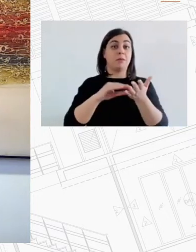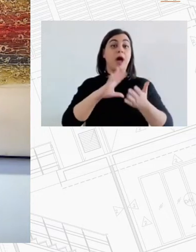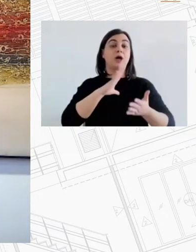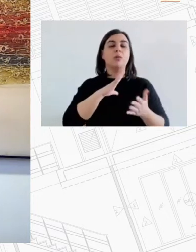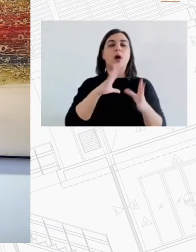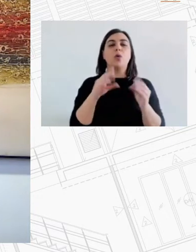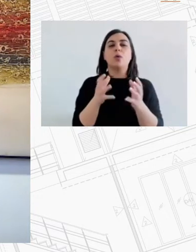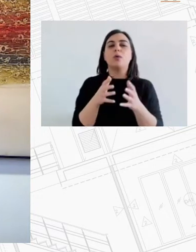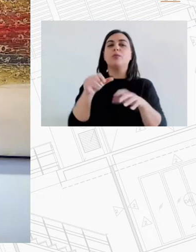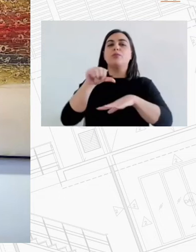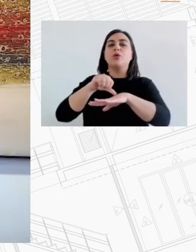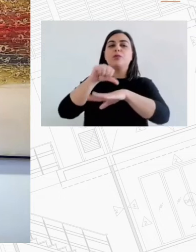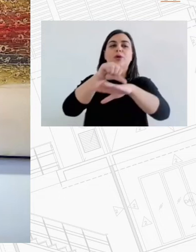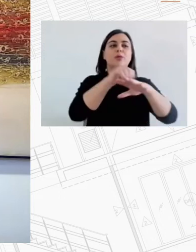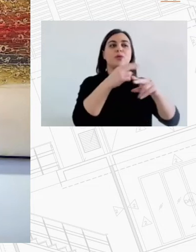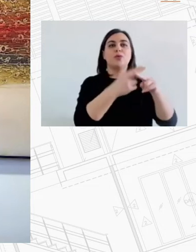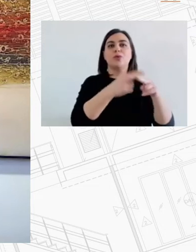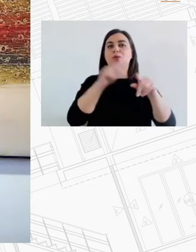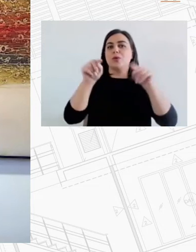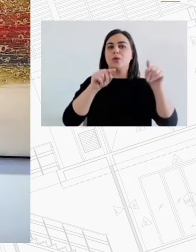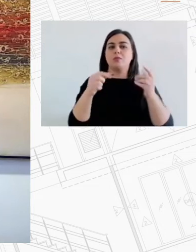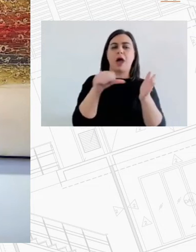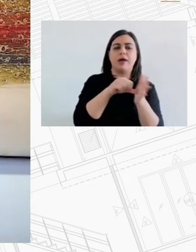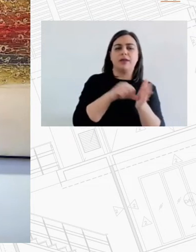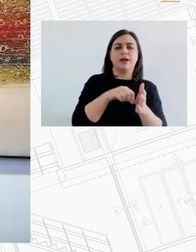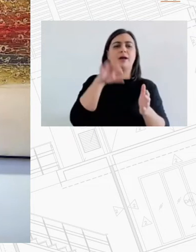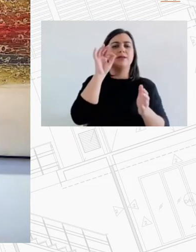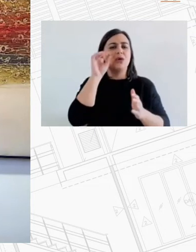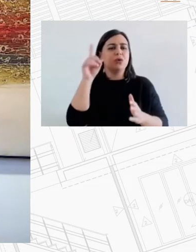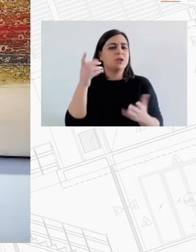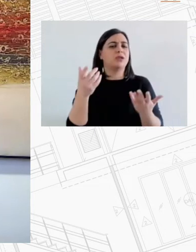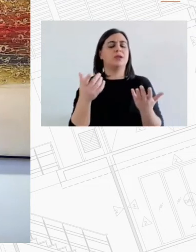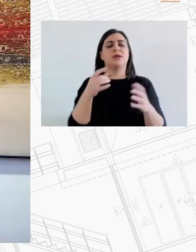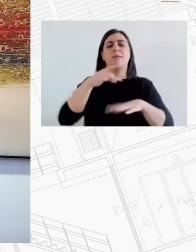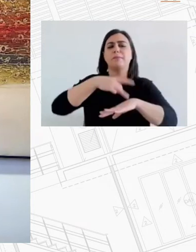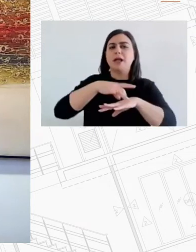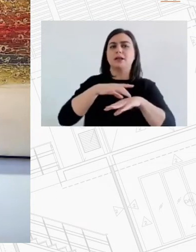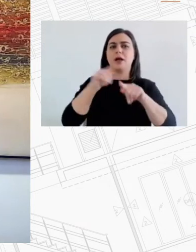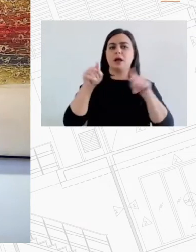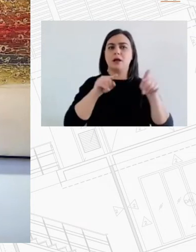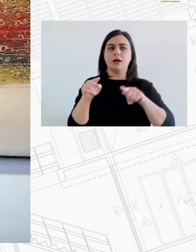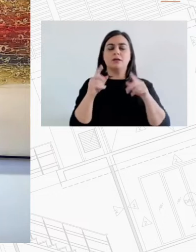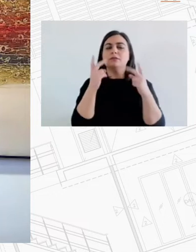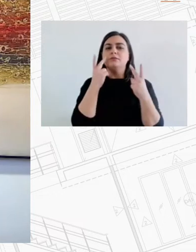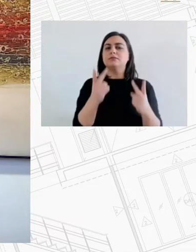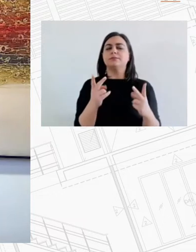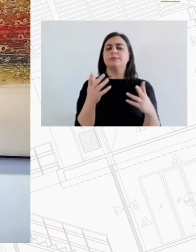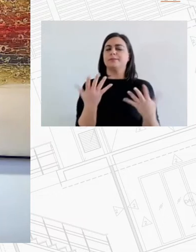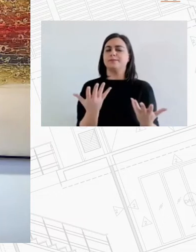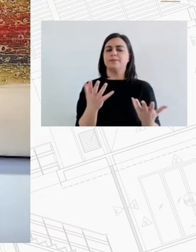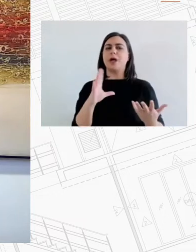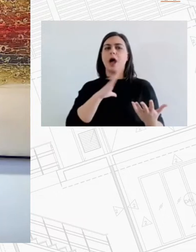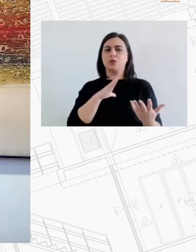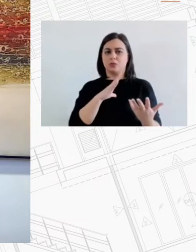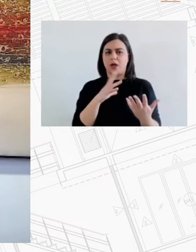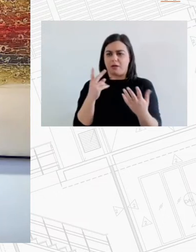και σε μικρότερες πλέον γιατί η αστυγία δεν αφορά πλέον μόνο τον αστικό πληθυσμό βλέπουν οι ανθρώπους οι οποίοι κοιμούνται